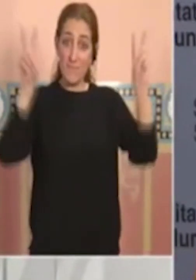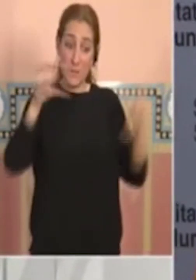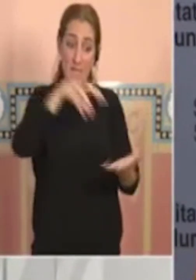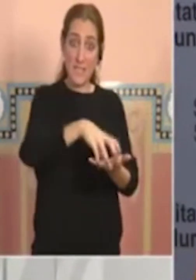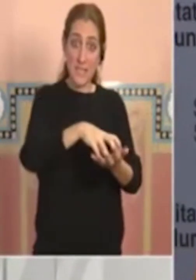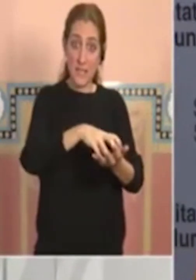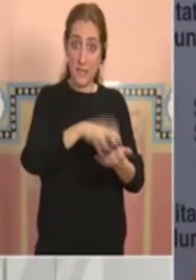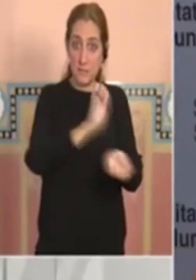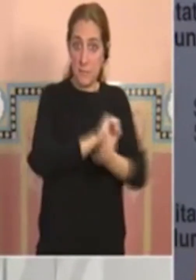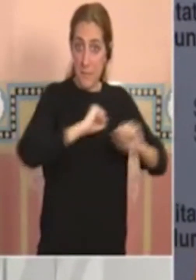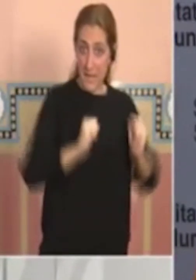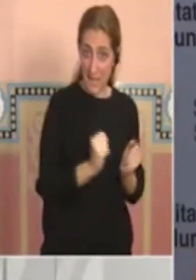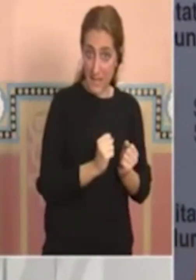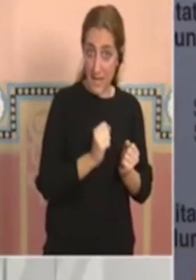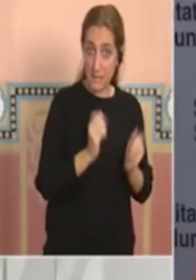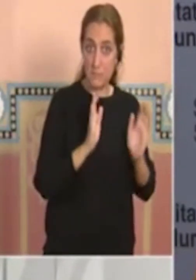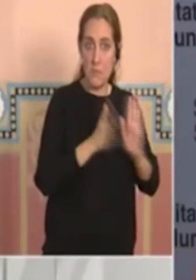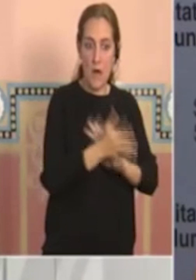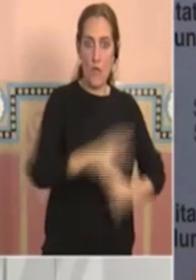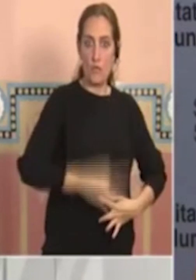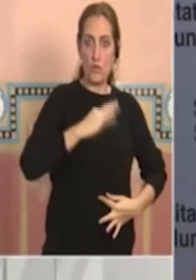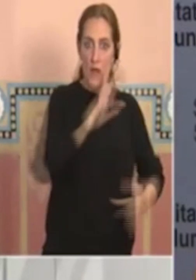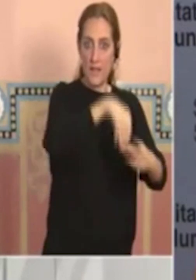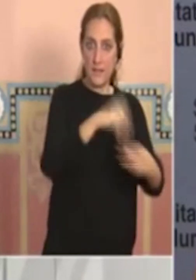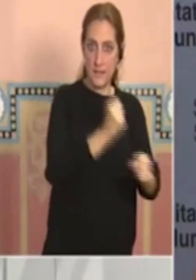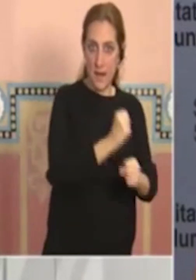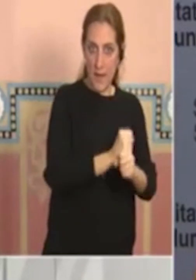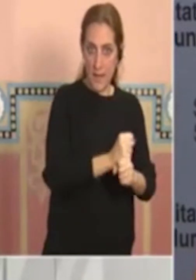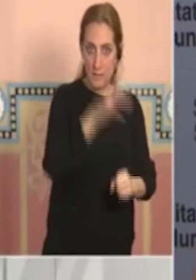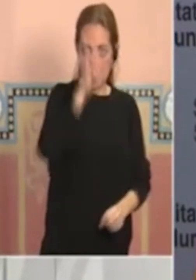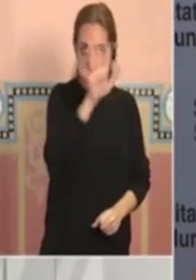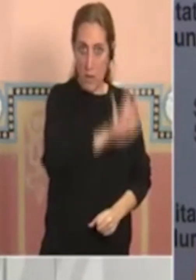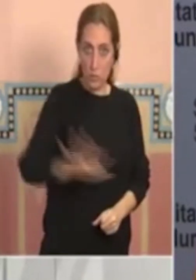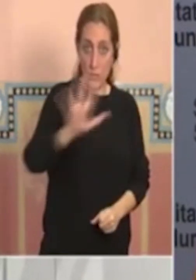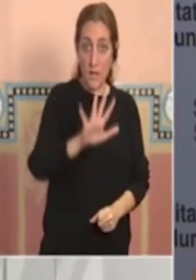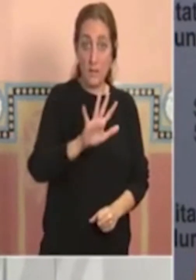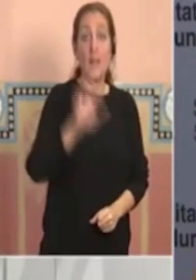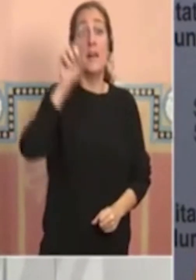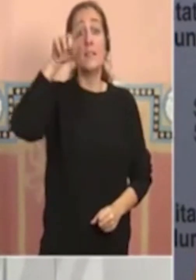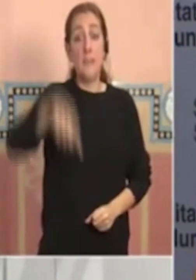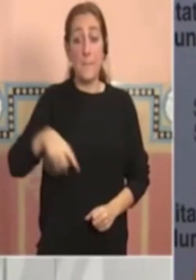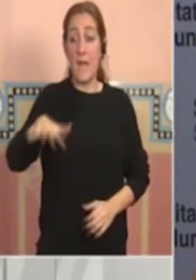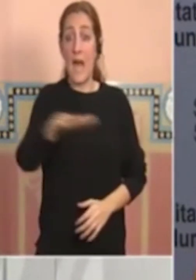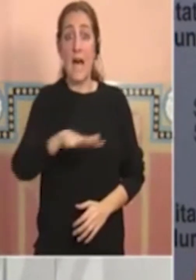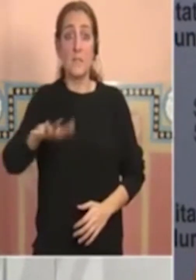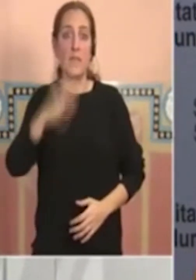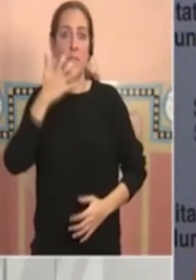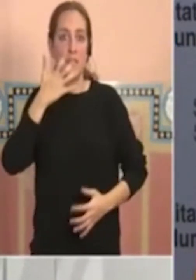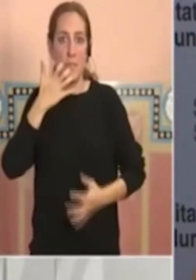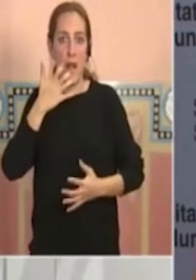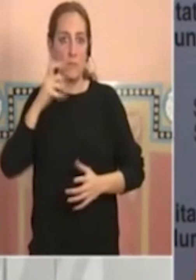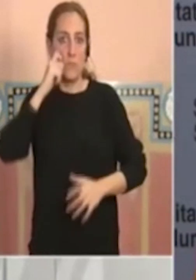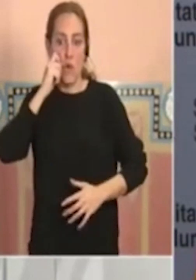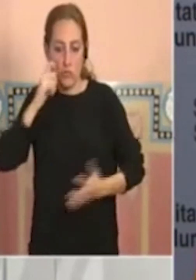els funcionaris de les institucions penitenciàries al nostre país i també pels espais on cossos d'emergència i de